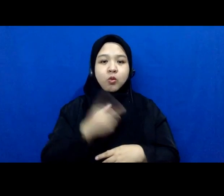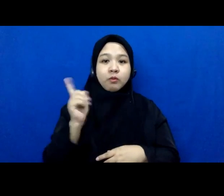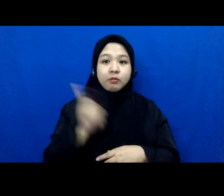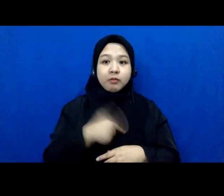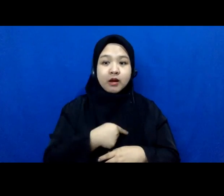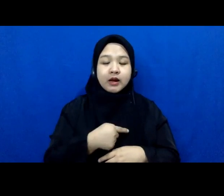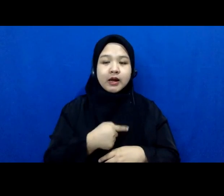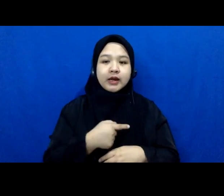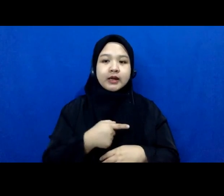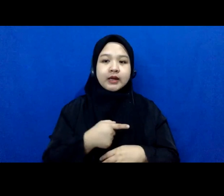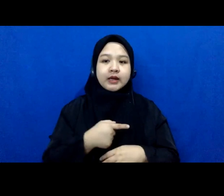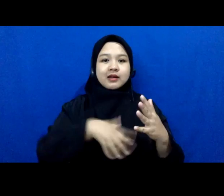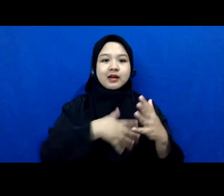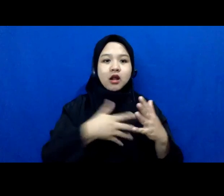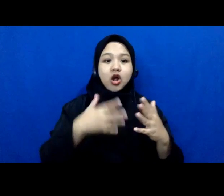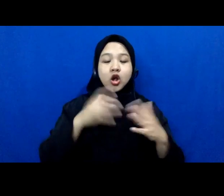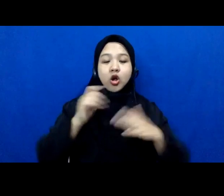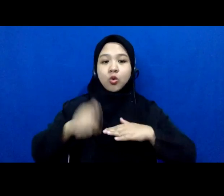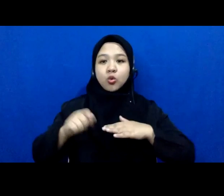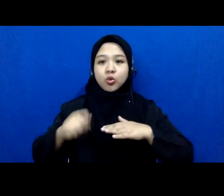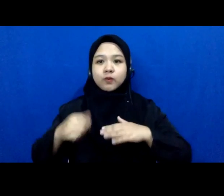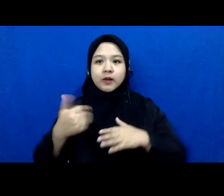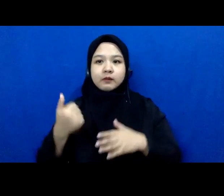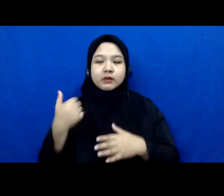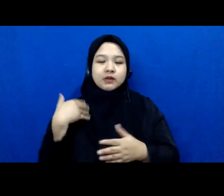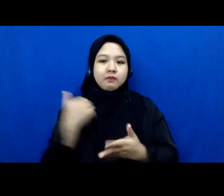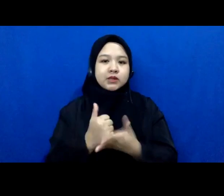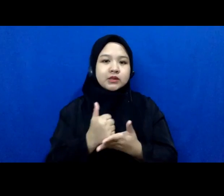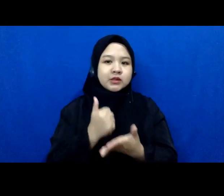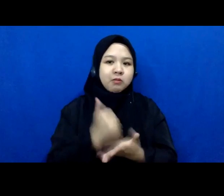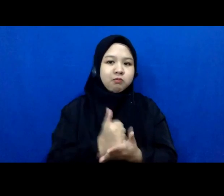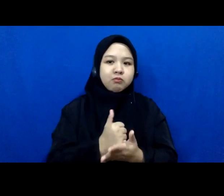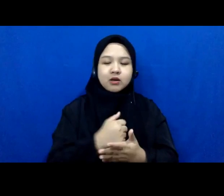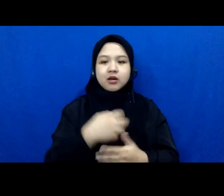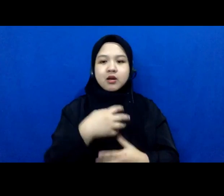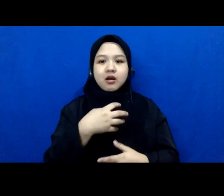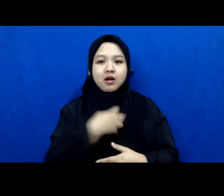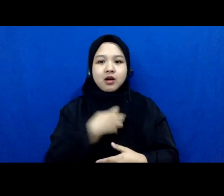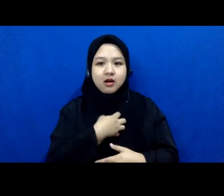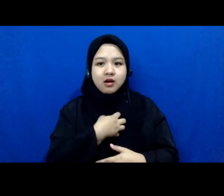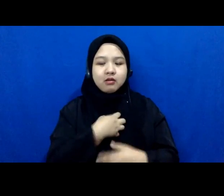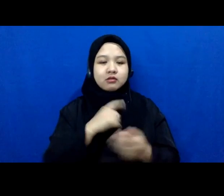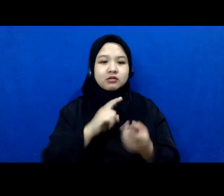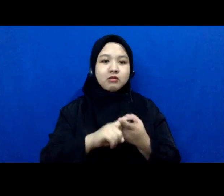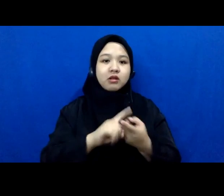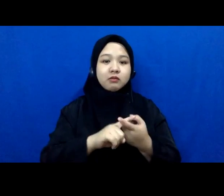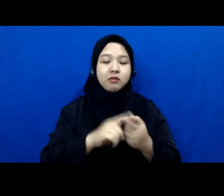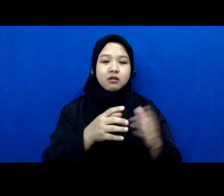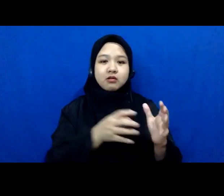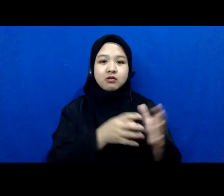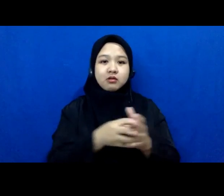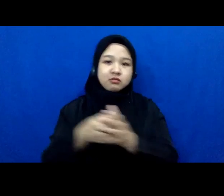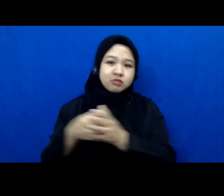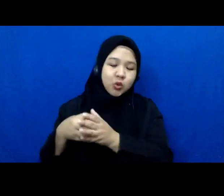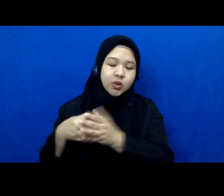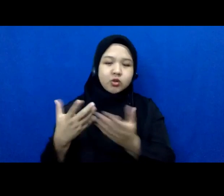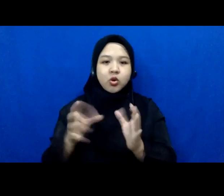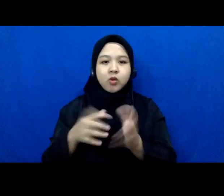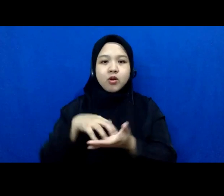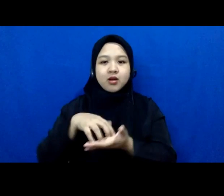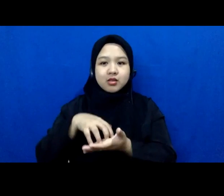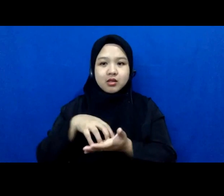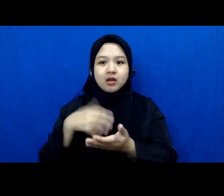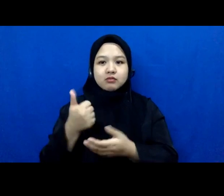kerangka hukum yang menjamin hak-hak teman-teman minoritas kelompok rentan itu mulai dari